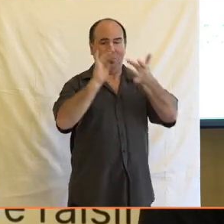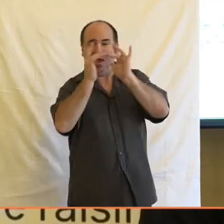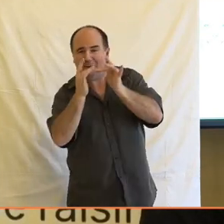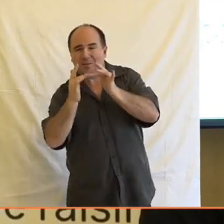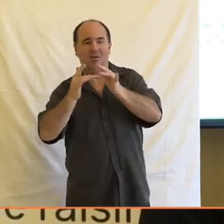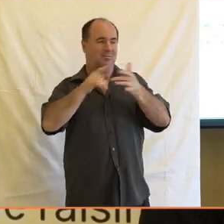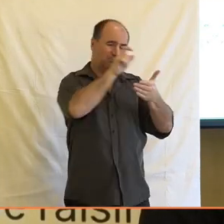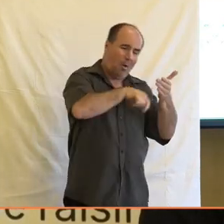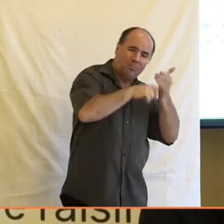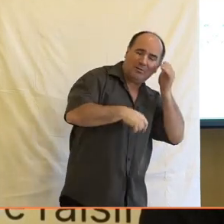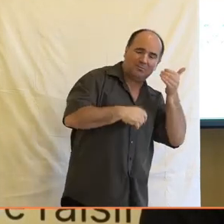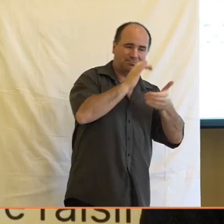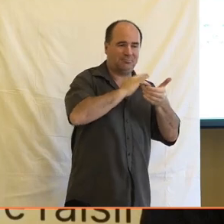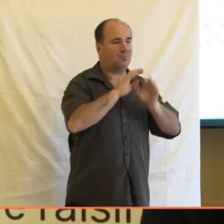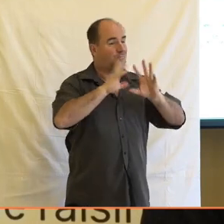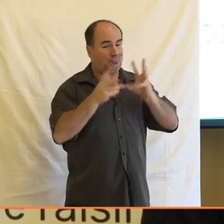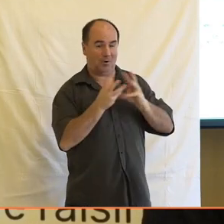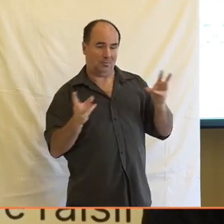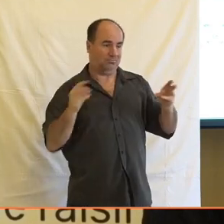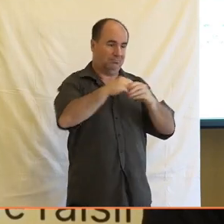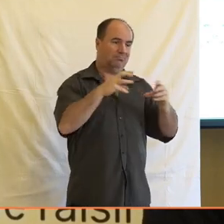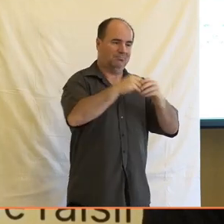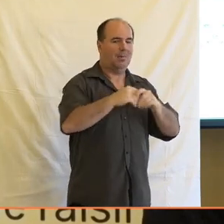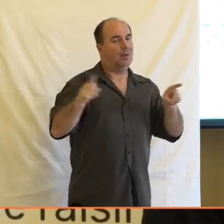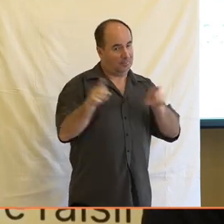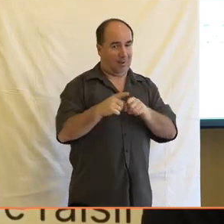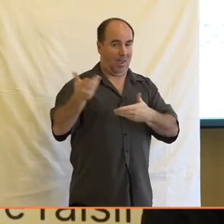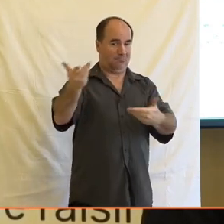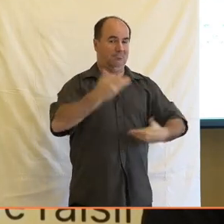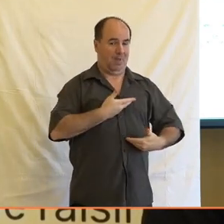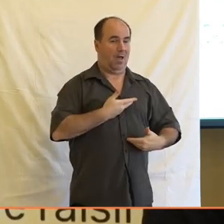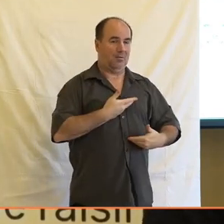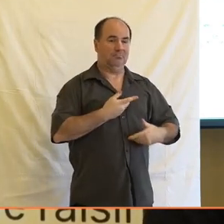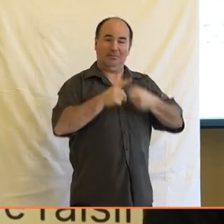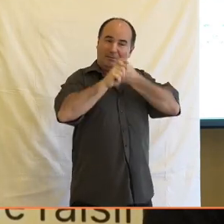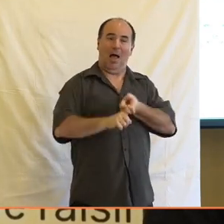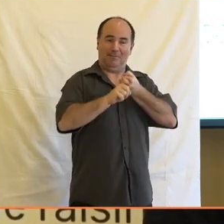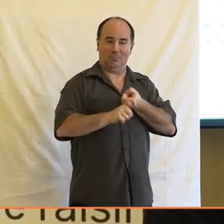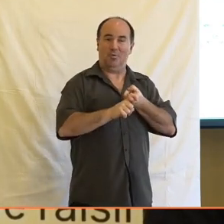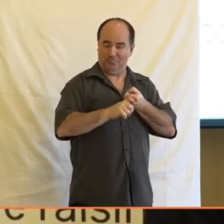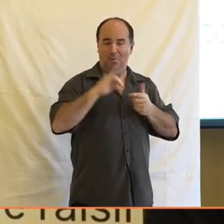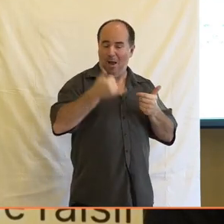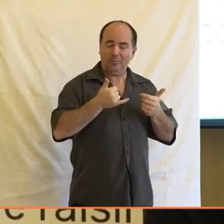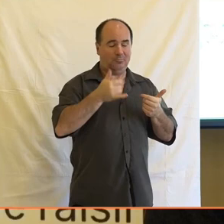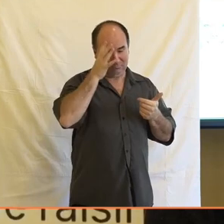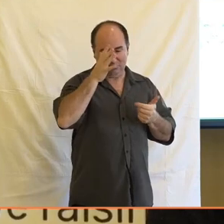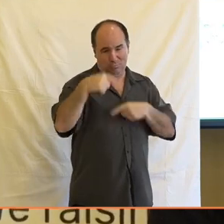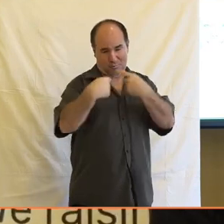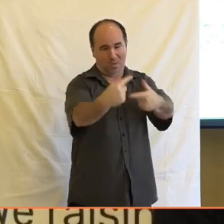bude sebou přinášet logicky i ty nežádoucí věci. A bavíme se vlastně opět o tom, že ti